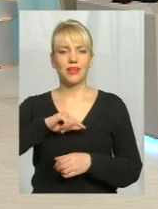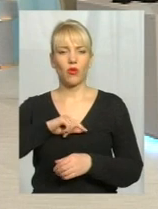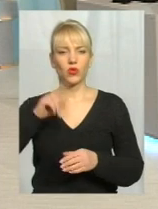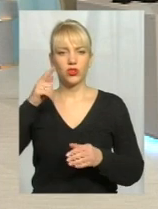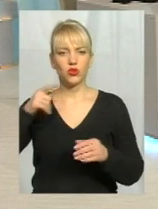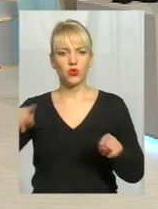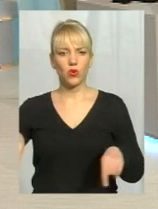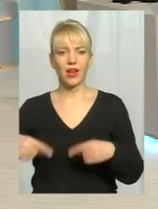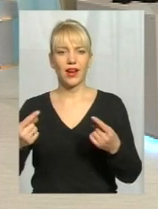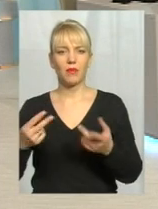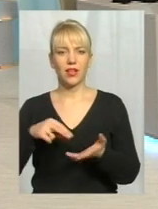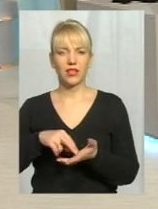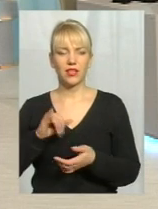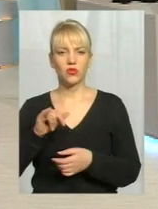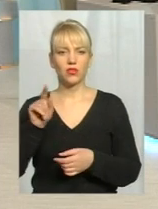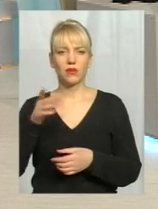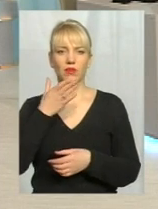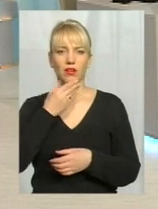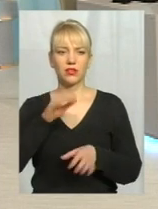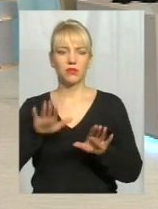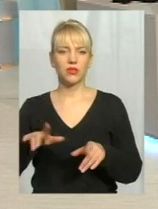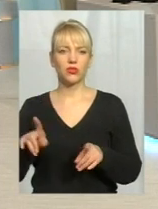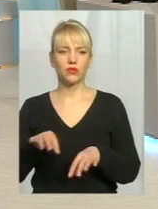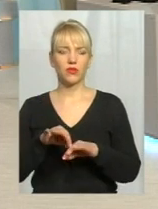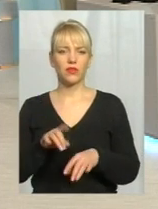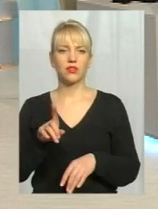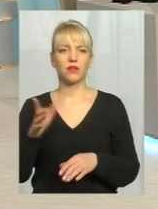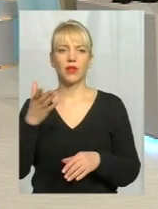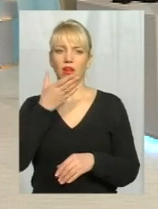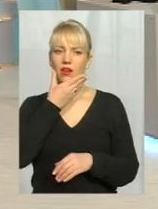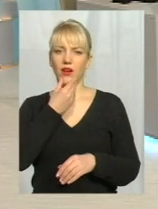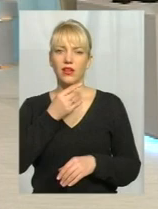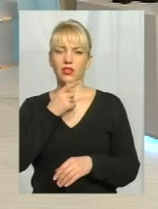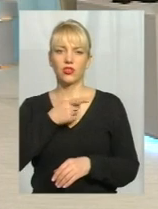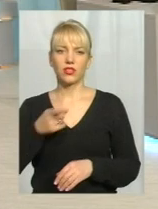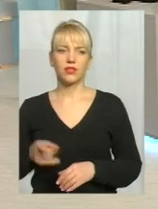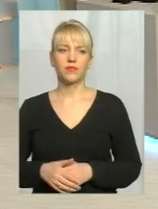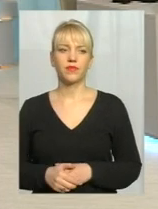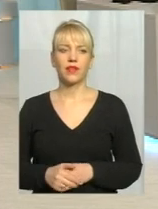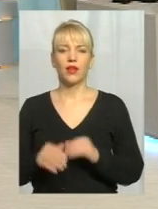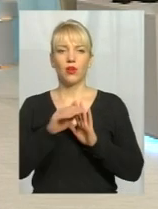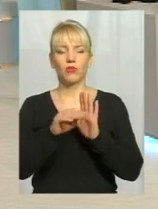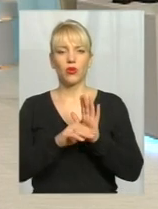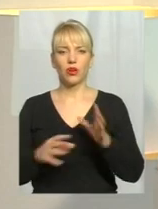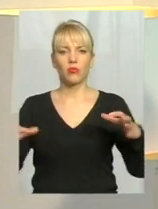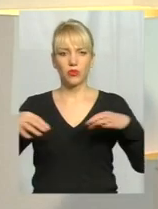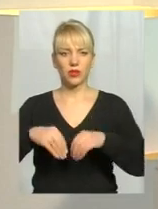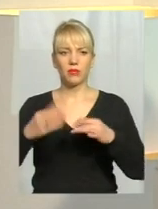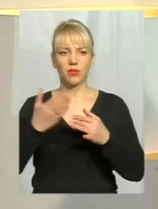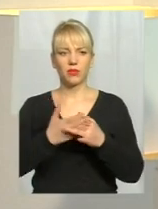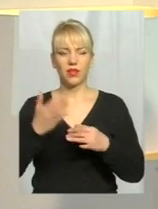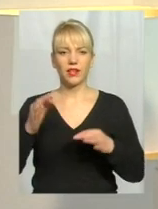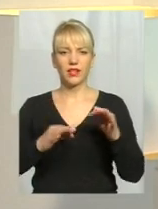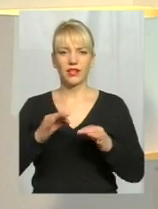Ну і там досить гарне місто, щоб провести там певний якийсь час. Програма поєднує пільги, які гарантує